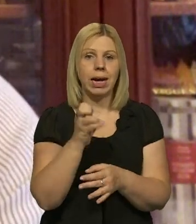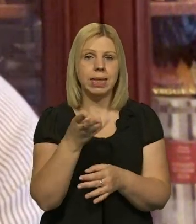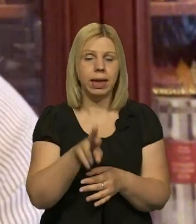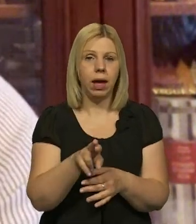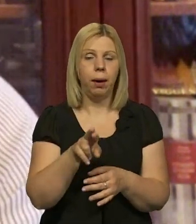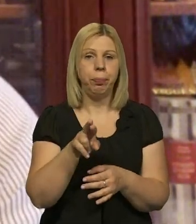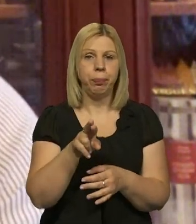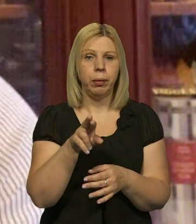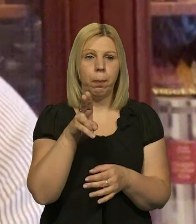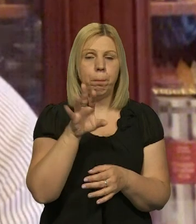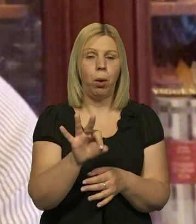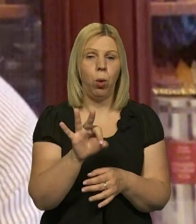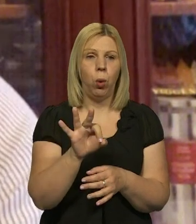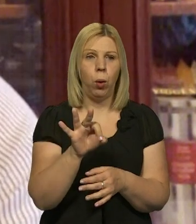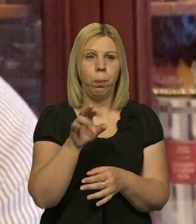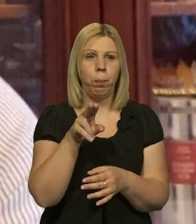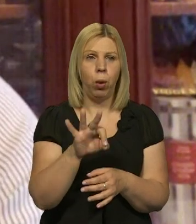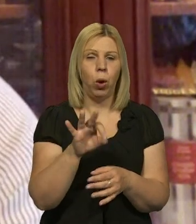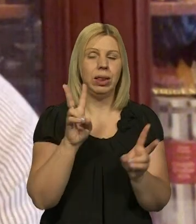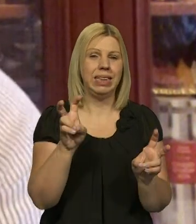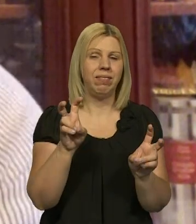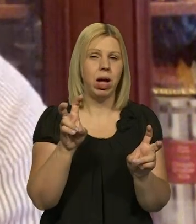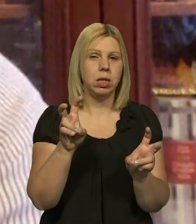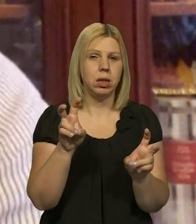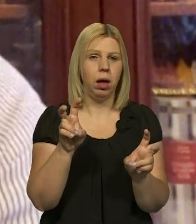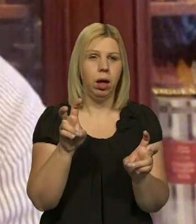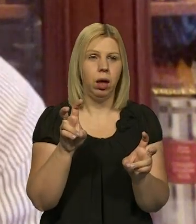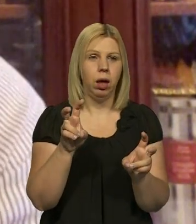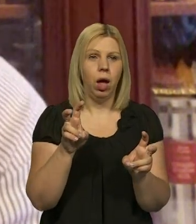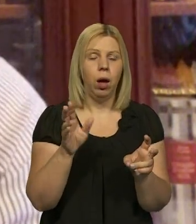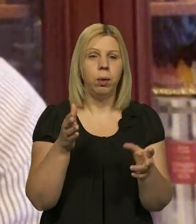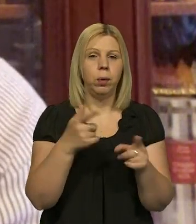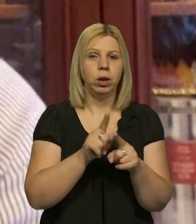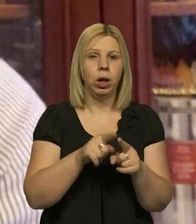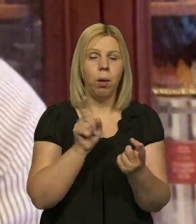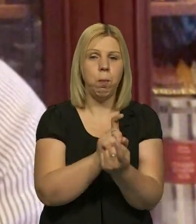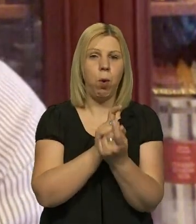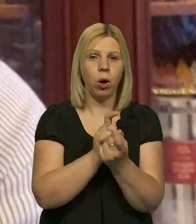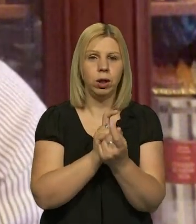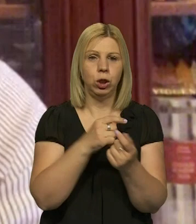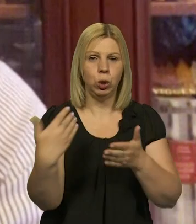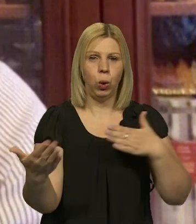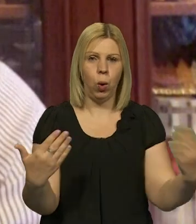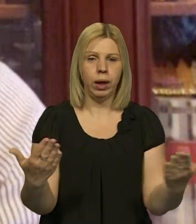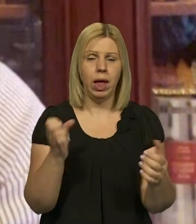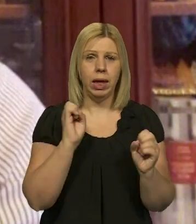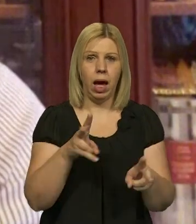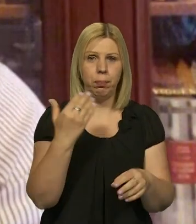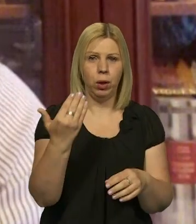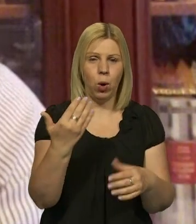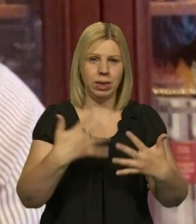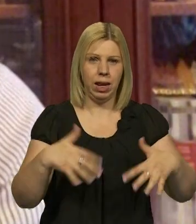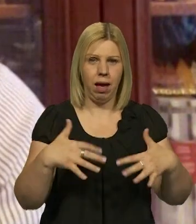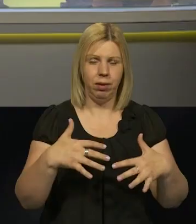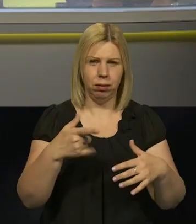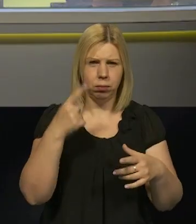операція називається розведення протиборствуючих сторін. Як це було в Йогославії,